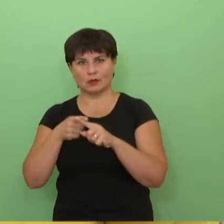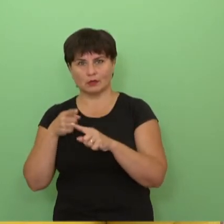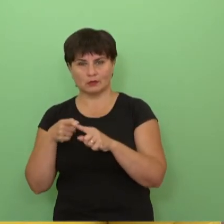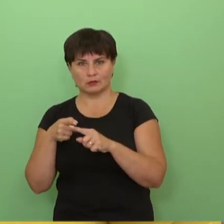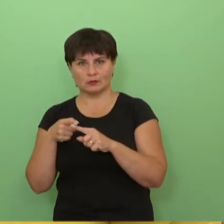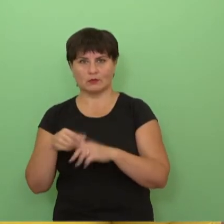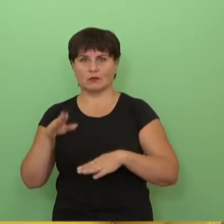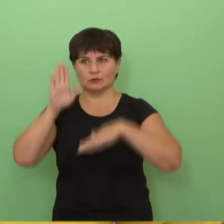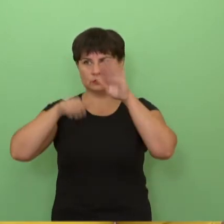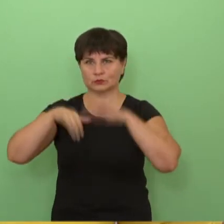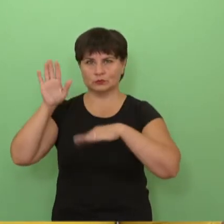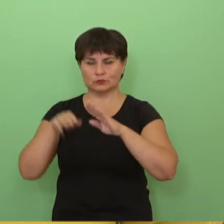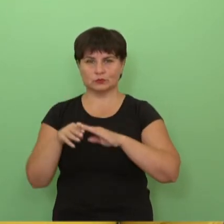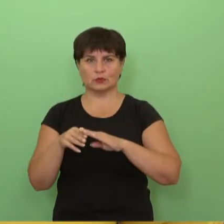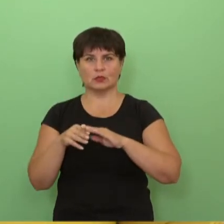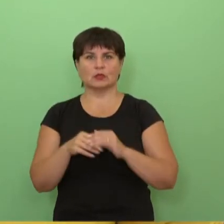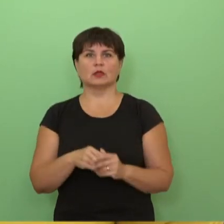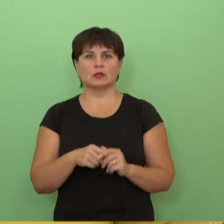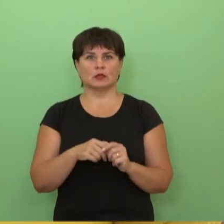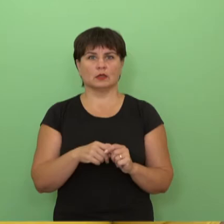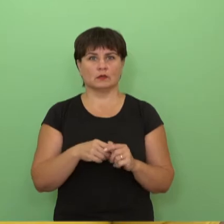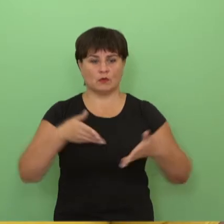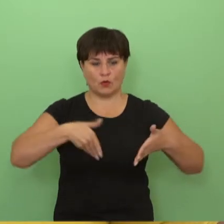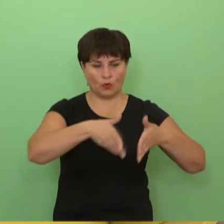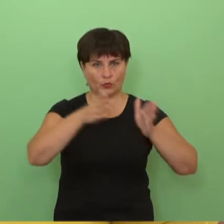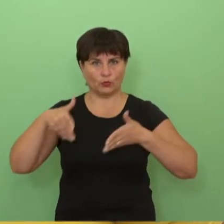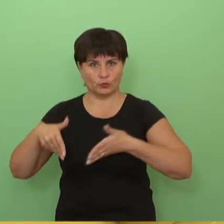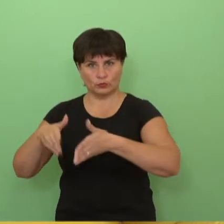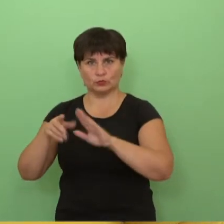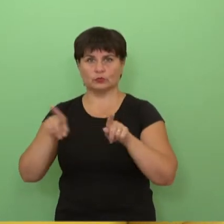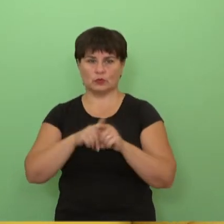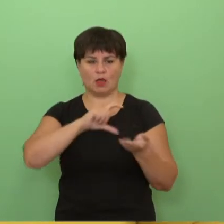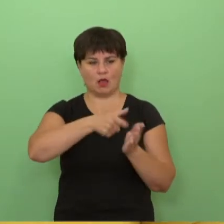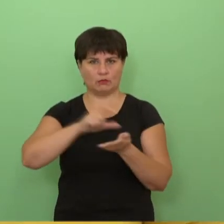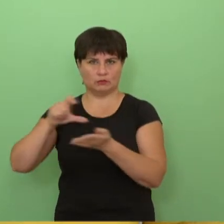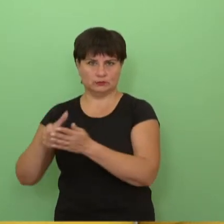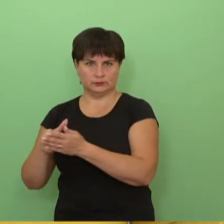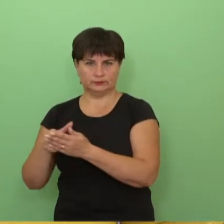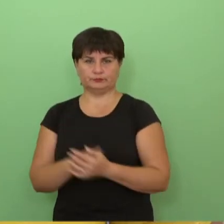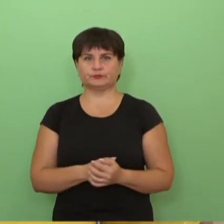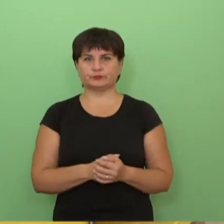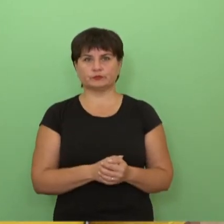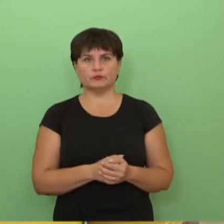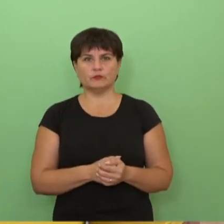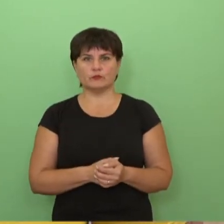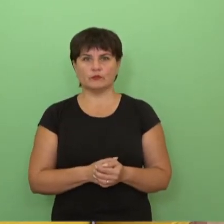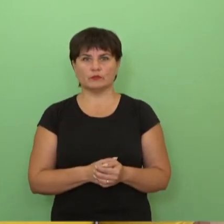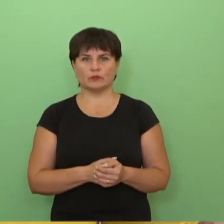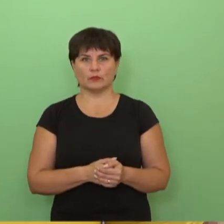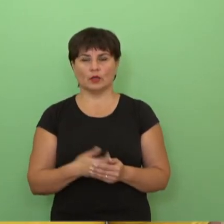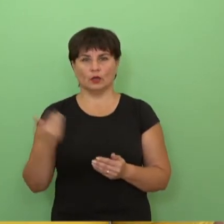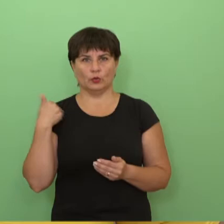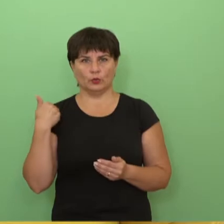vieną kabinetą specialistų. Labai noriu pasinaudojus progą padėkoti tėveliams, kurie taip pat